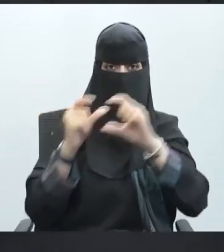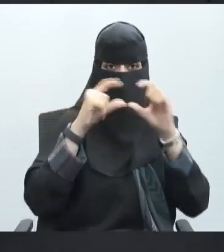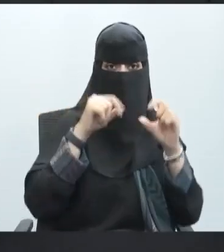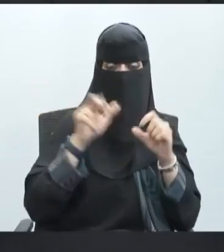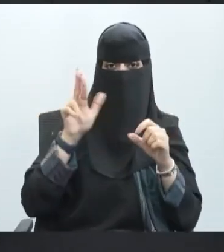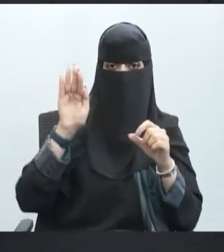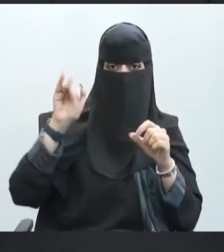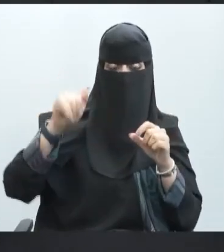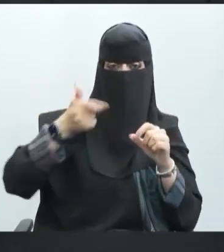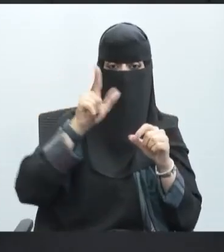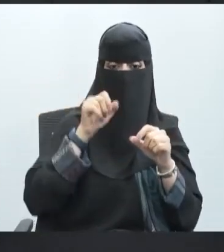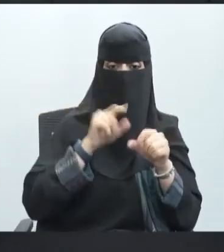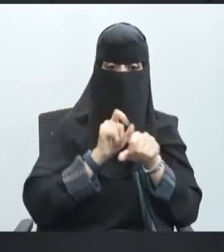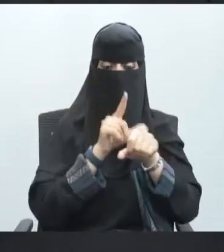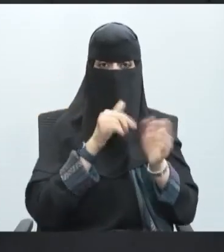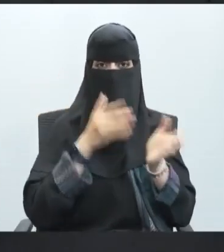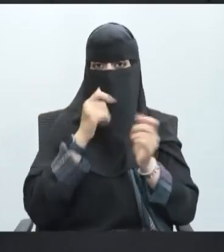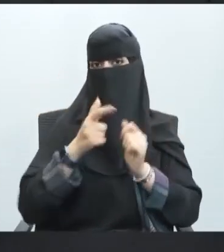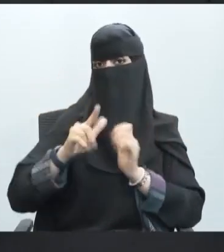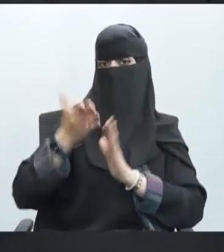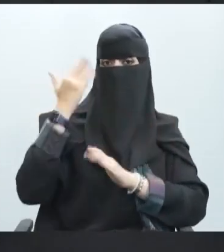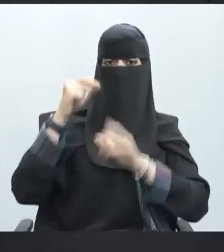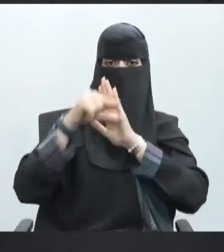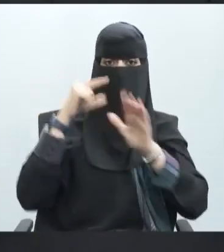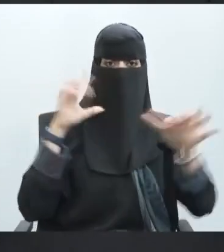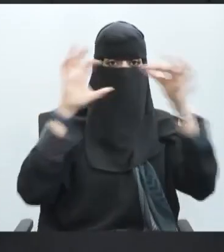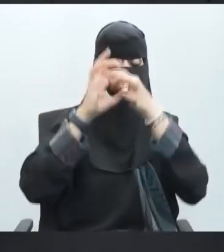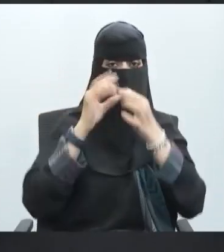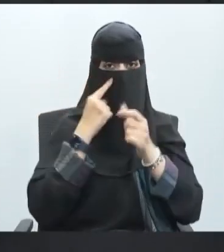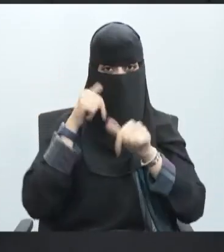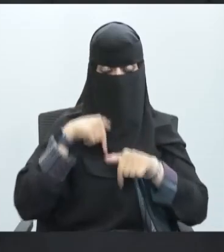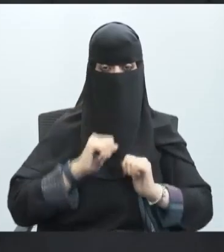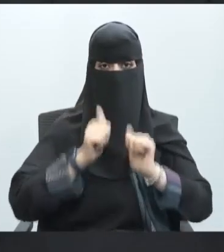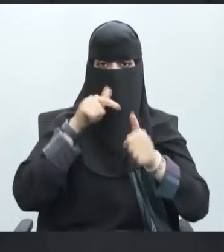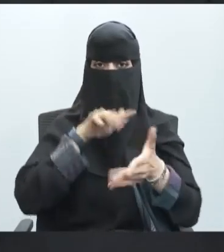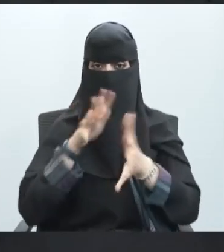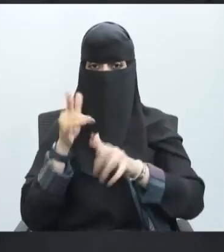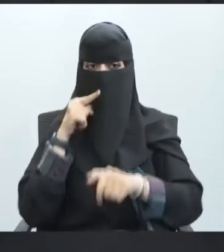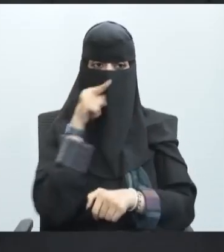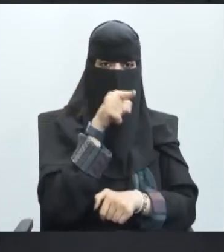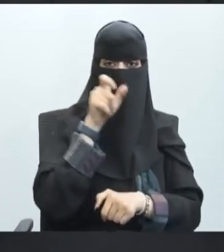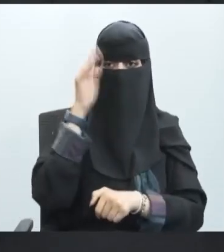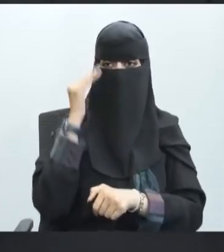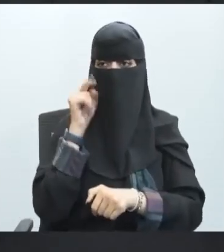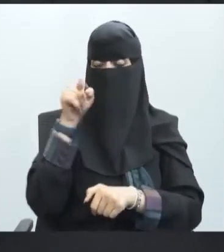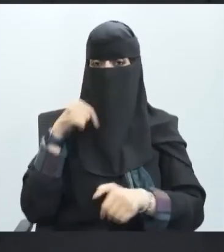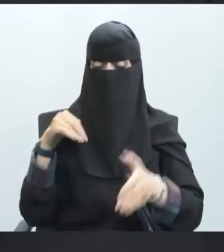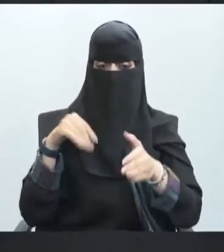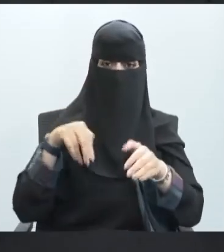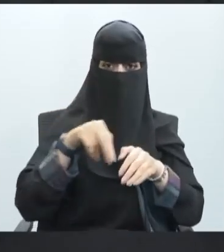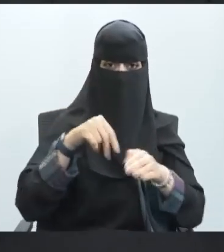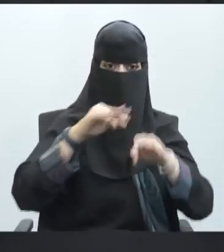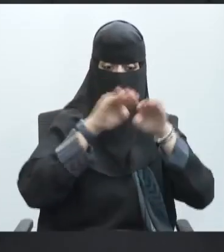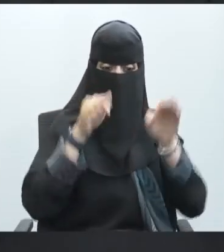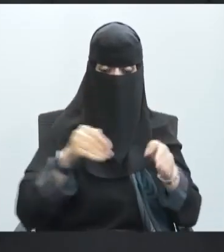المنعكس وذكرنا من بداية الدرس في الربط مع الحياة أنه قد تكون أنت أو أنت ارتطمت قدمك